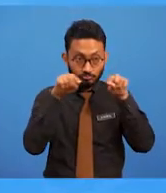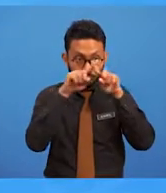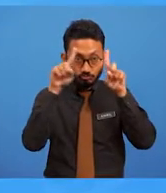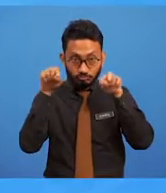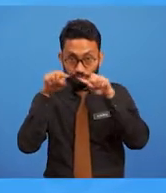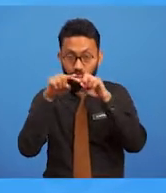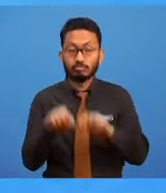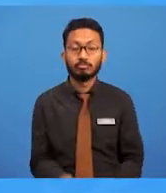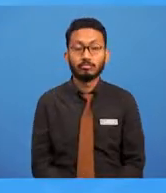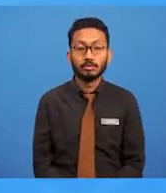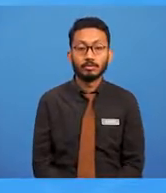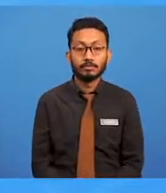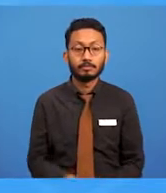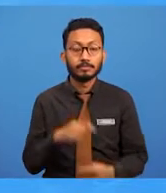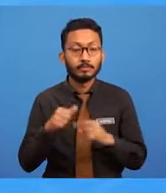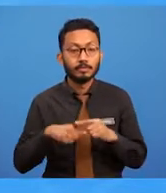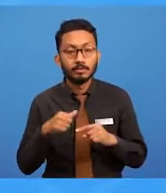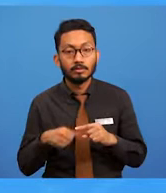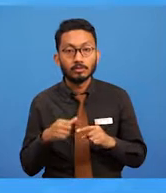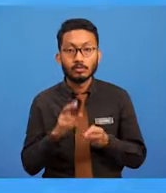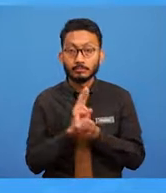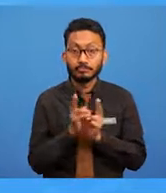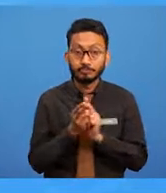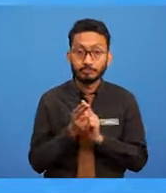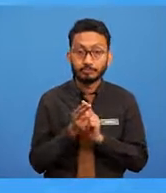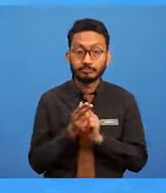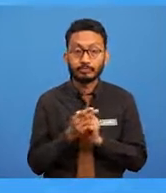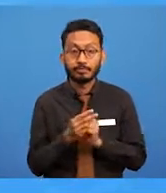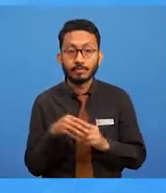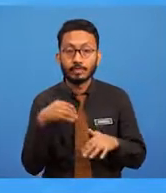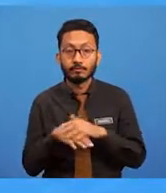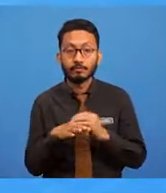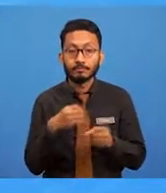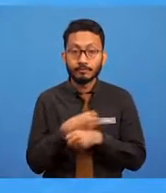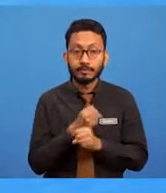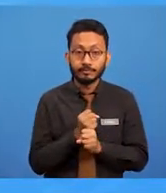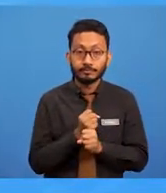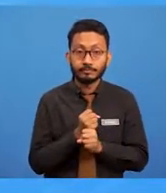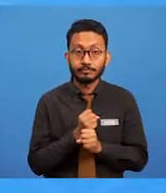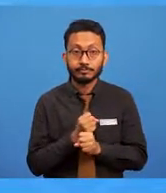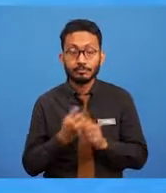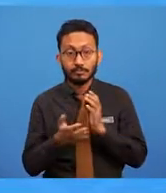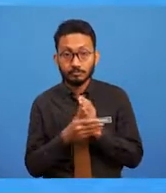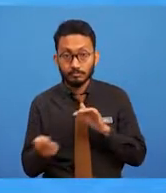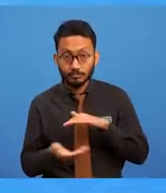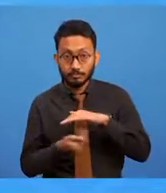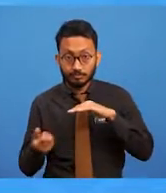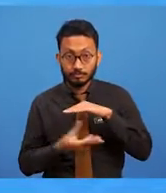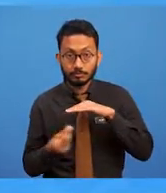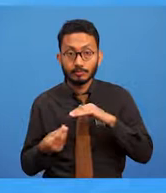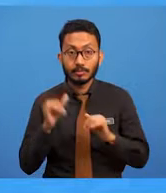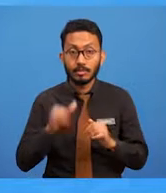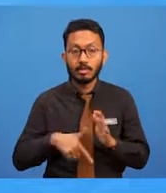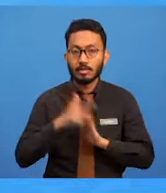apabila diubah saiznya dalam bentuk skrin atau dicetak pada resolution yang lebih